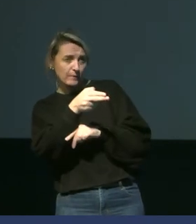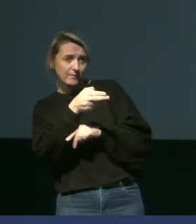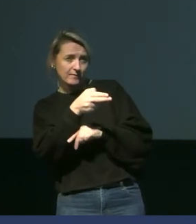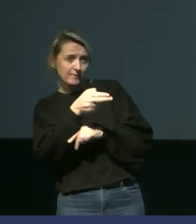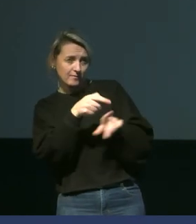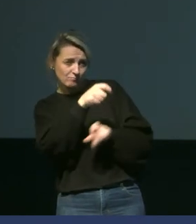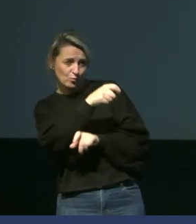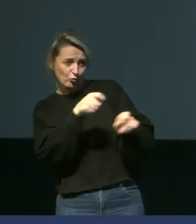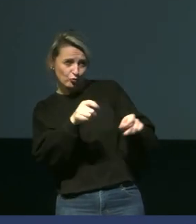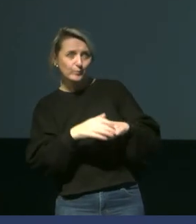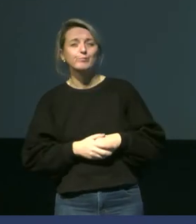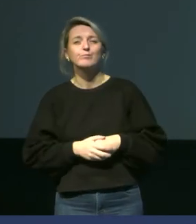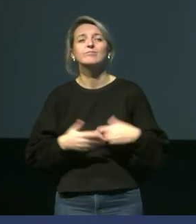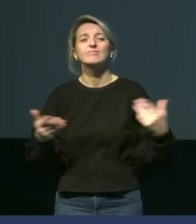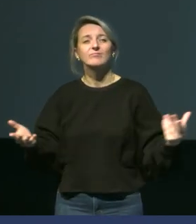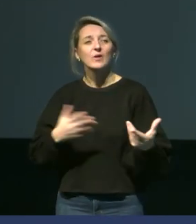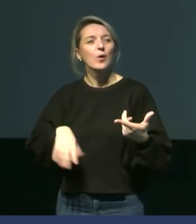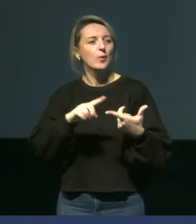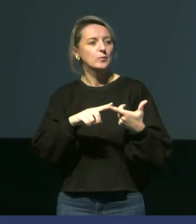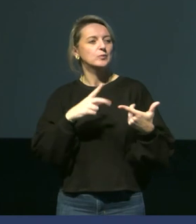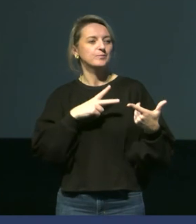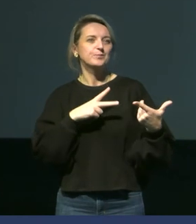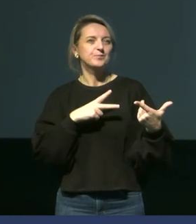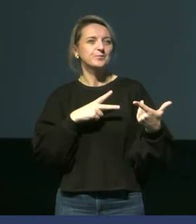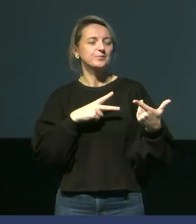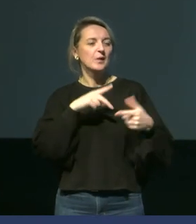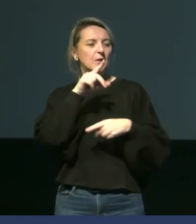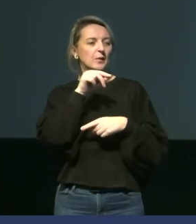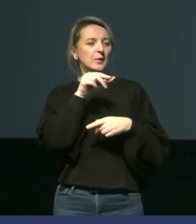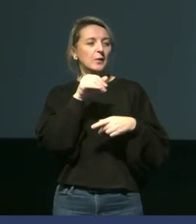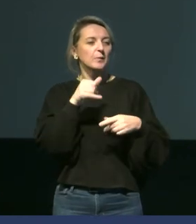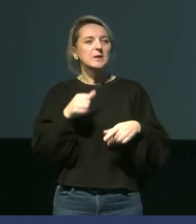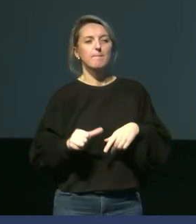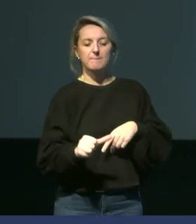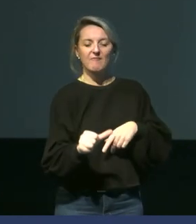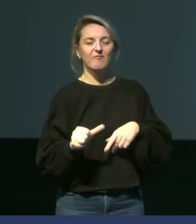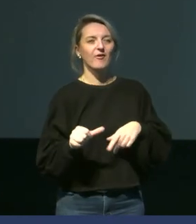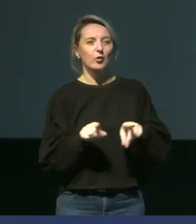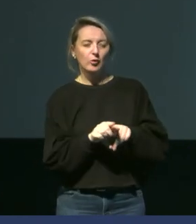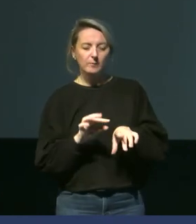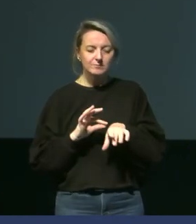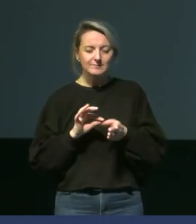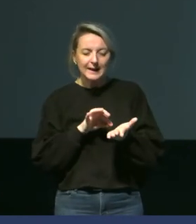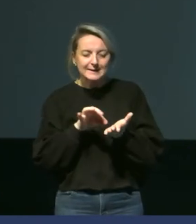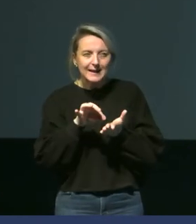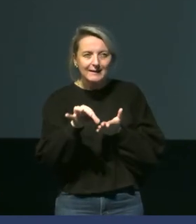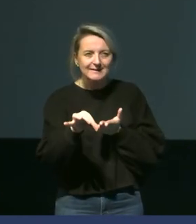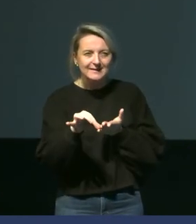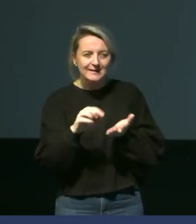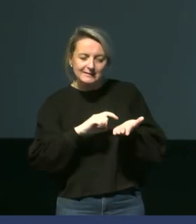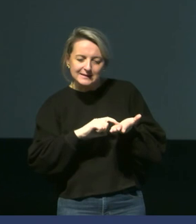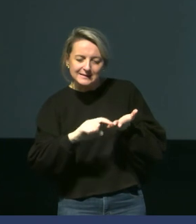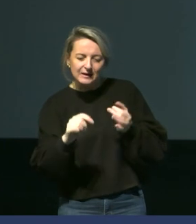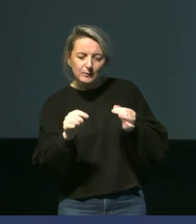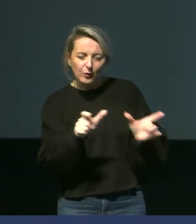mesurer mes individus. On a également équipé les oiseaux d'un petit pit tag, ce qu'on appelle un petit logueur qui va me permettre d'avoir la